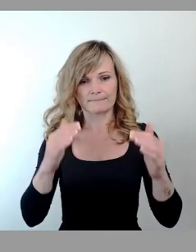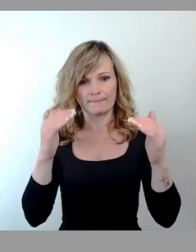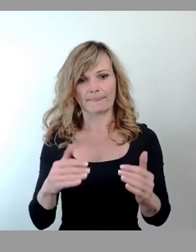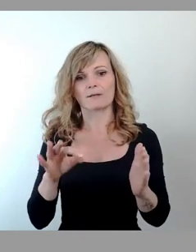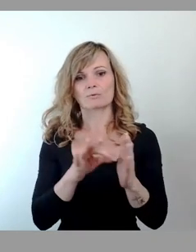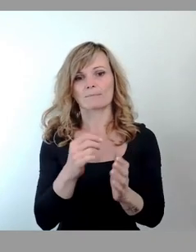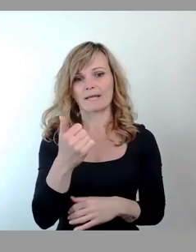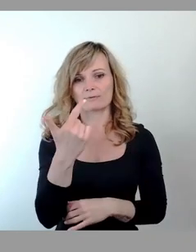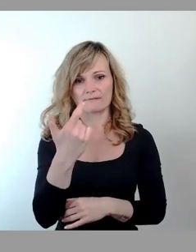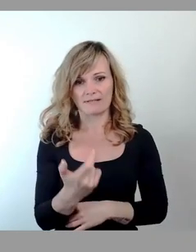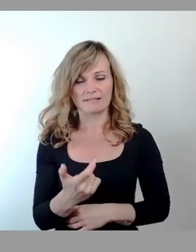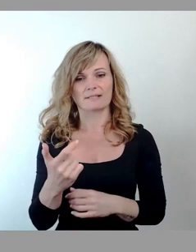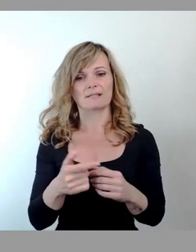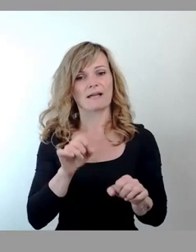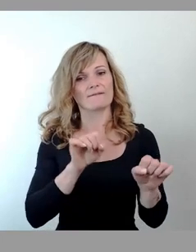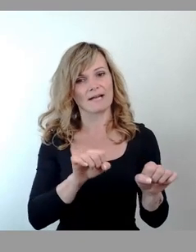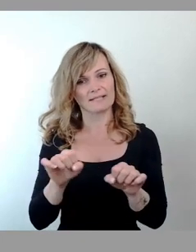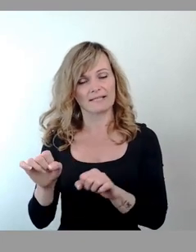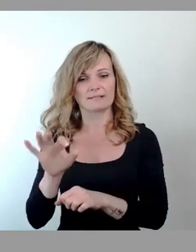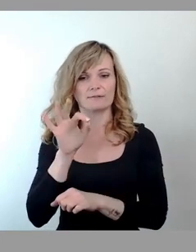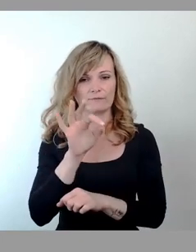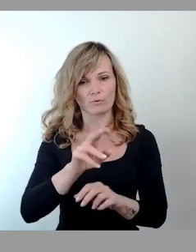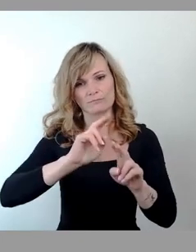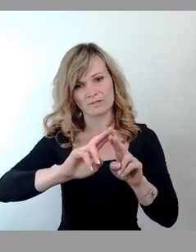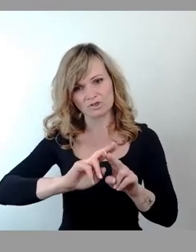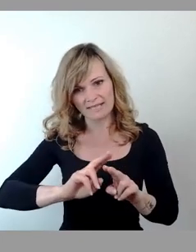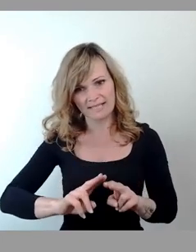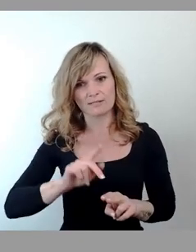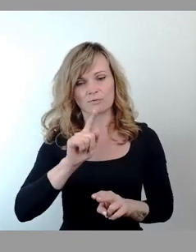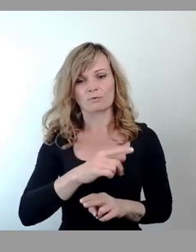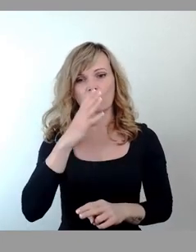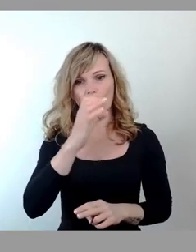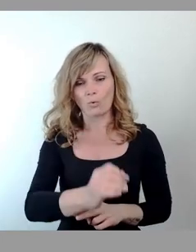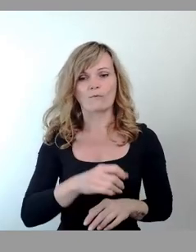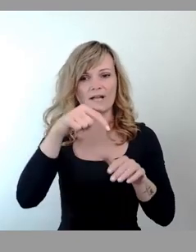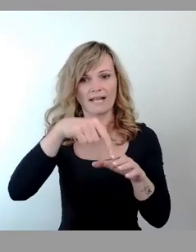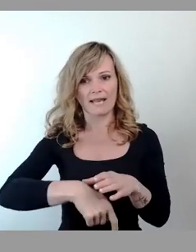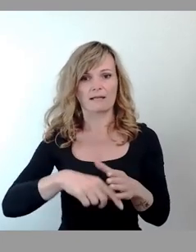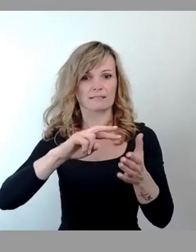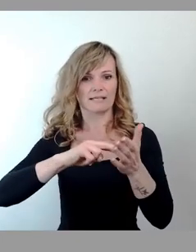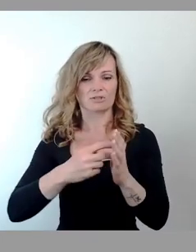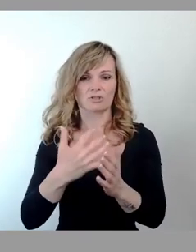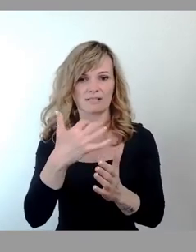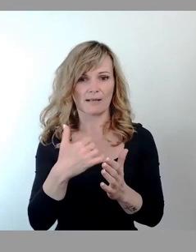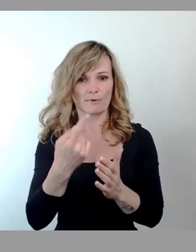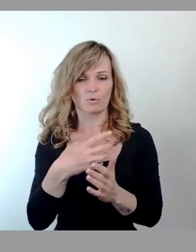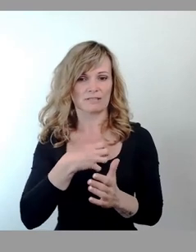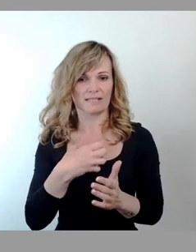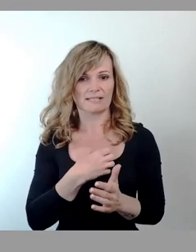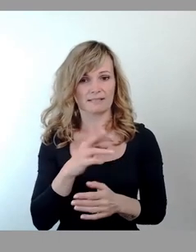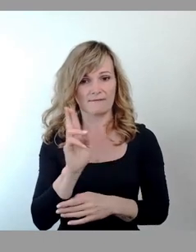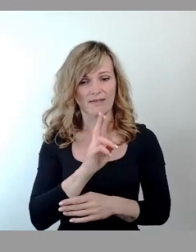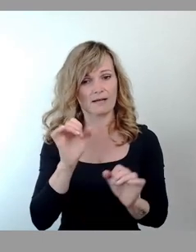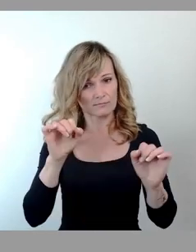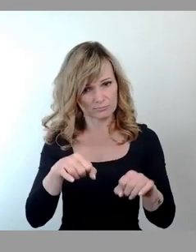Varianten zur Instandsetzung des Hofkellers in den technischen Sammlungen Dresden. Wer hier zustimmen kann, bitte ich um das Stimmzeichen.